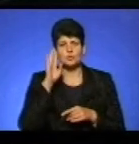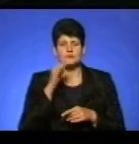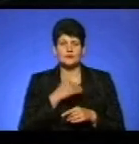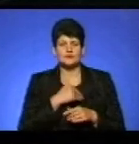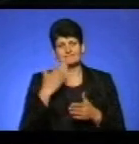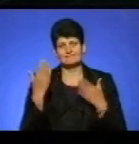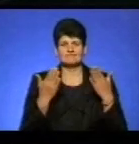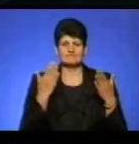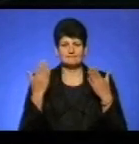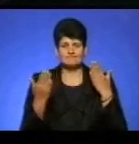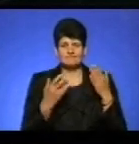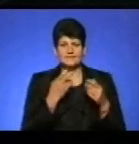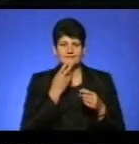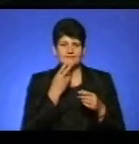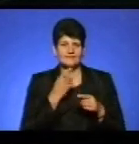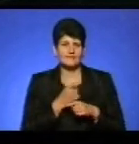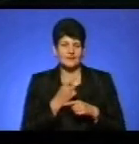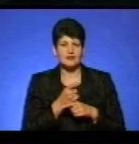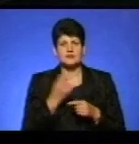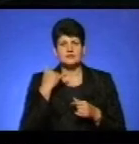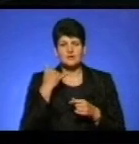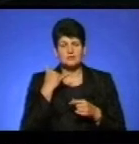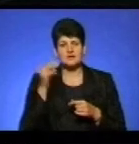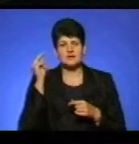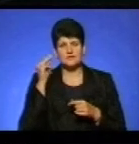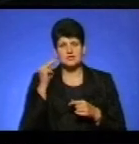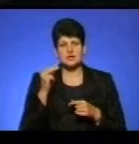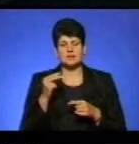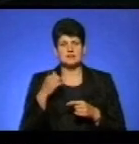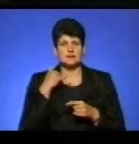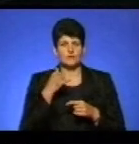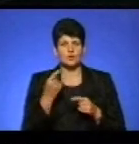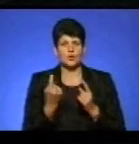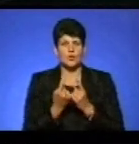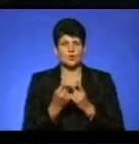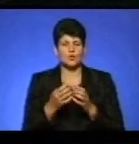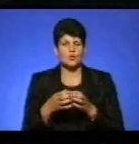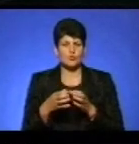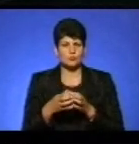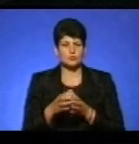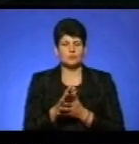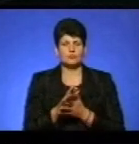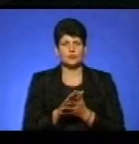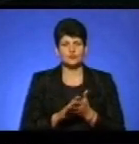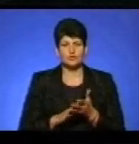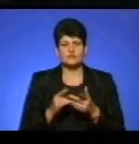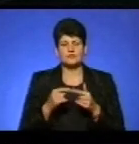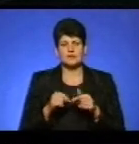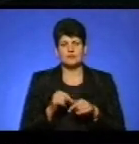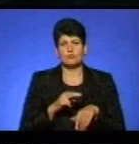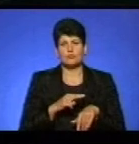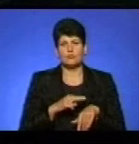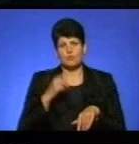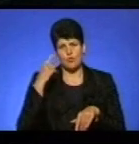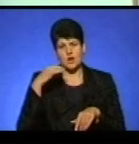розважитися. Дзвонив він під час навчання із телефона одногрупника. Продовжує начальник Бережанського відділу поліції Сергій